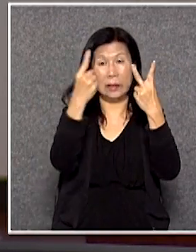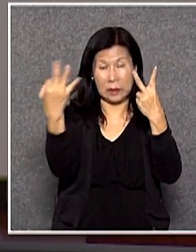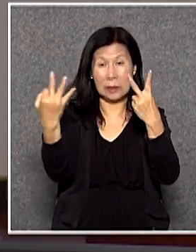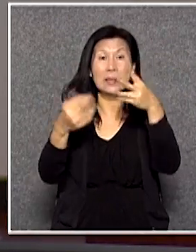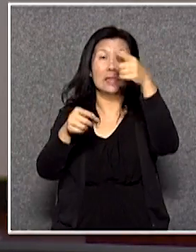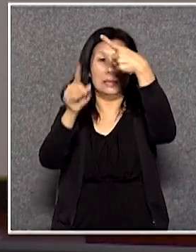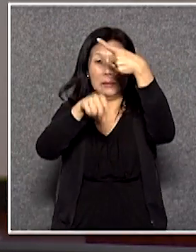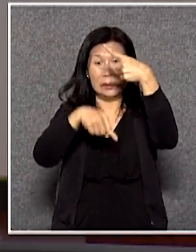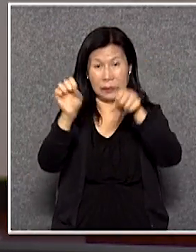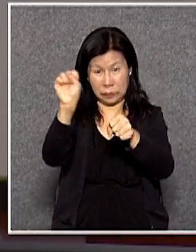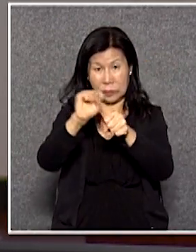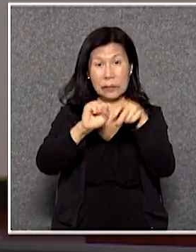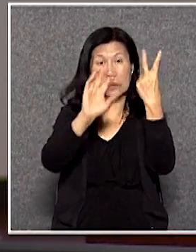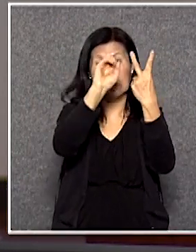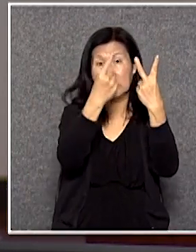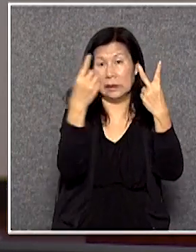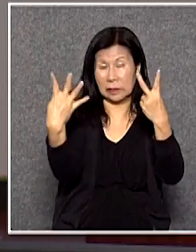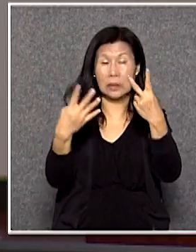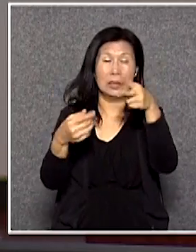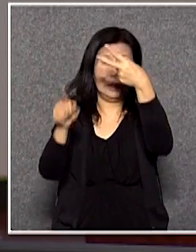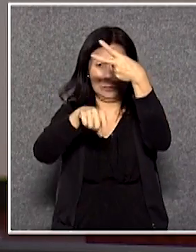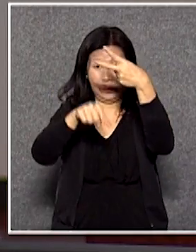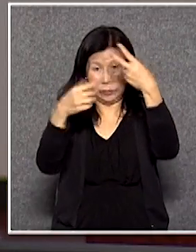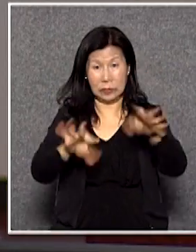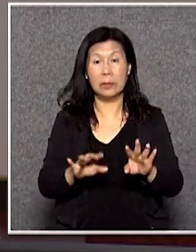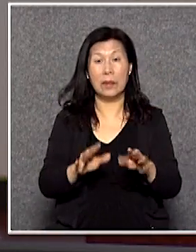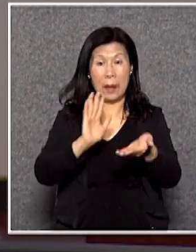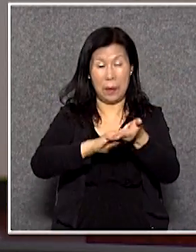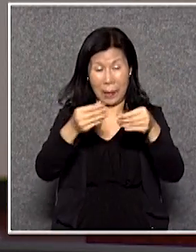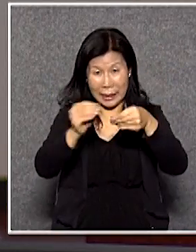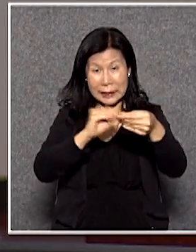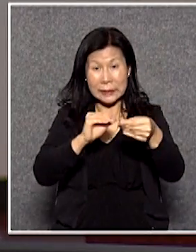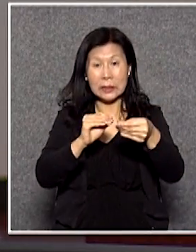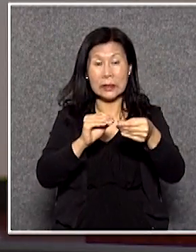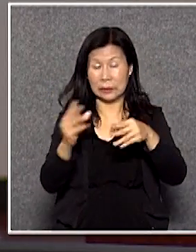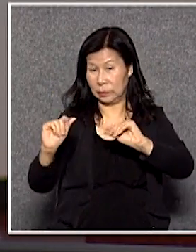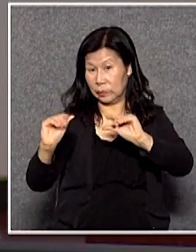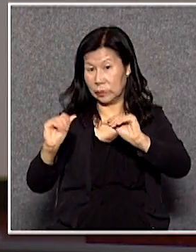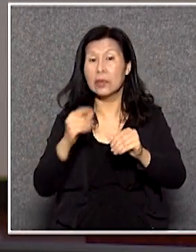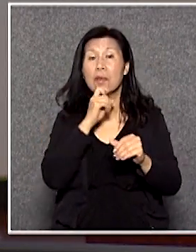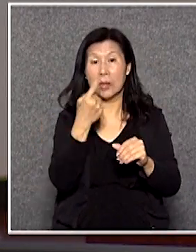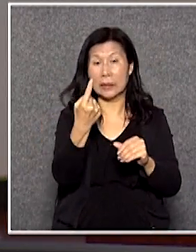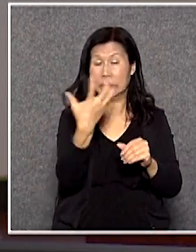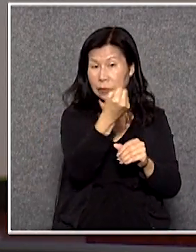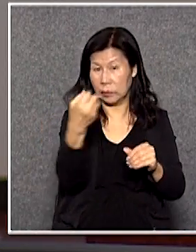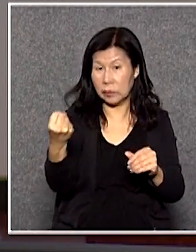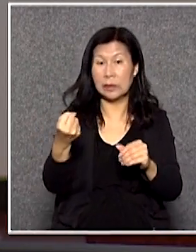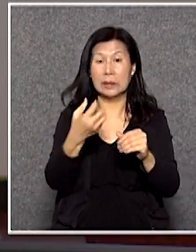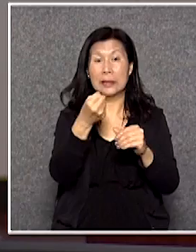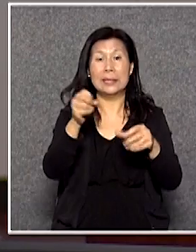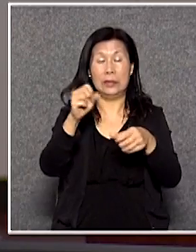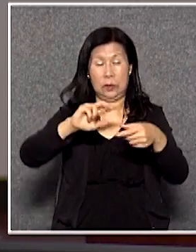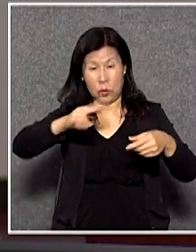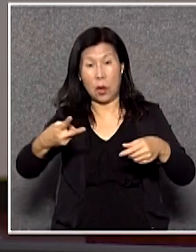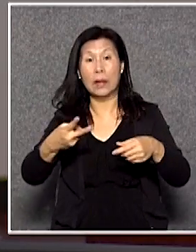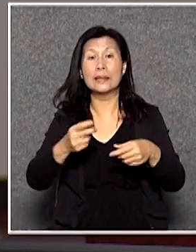元就加到2014年的二千元而醫療券的面值也都由每張五十元就改